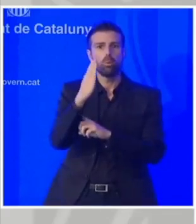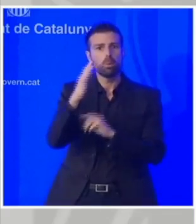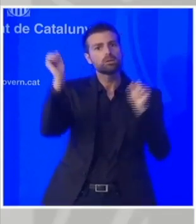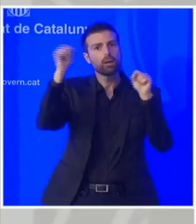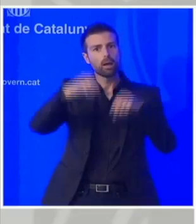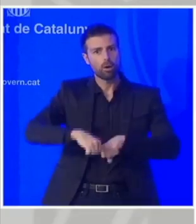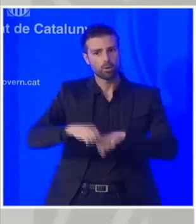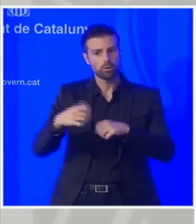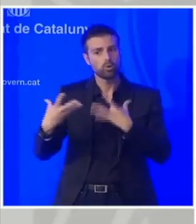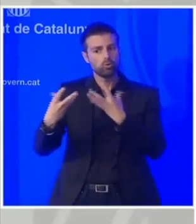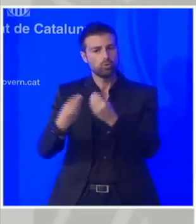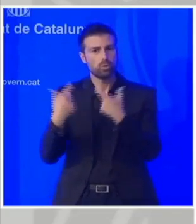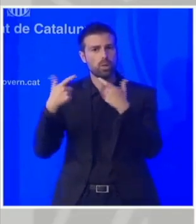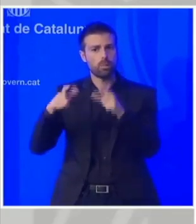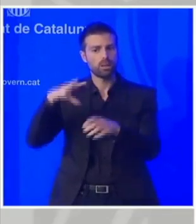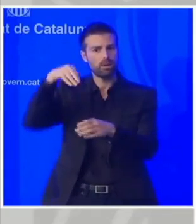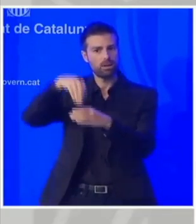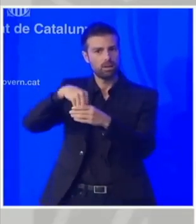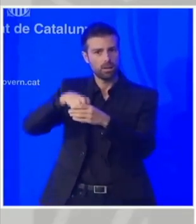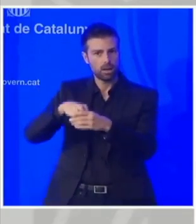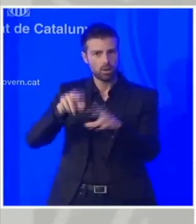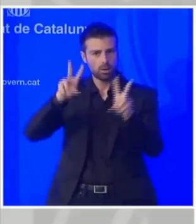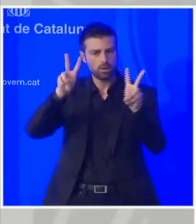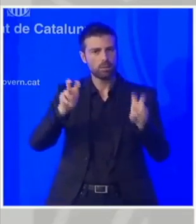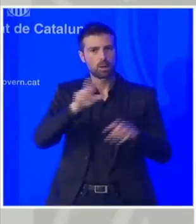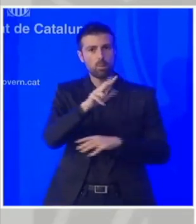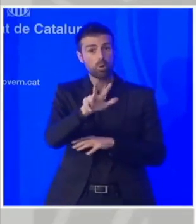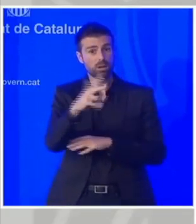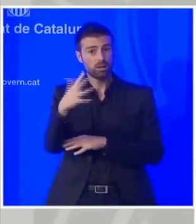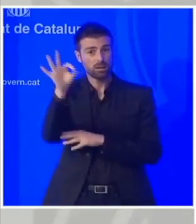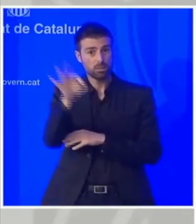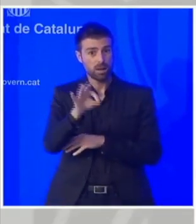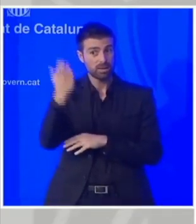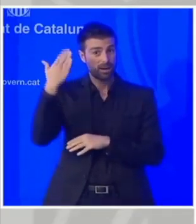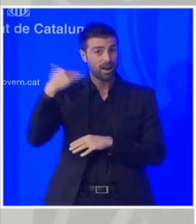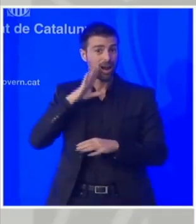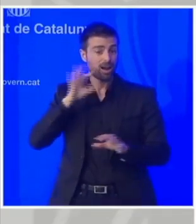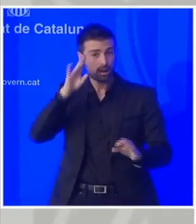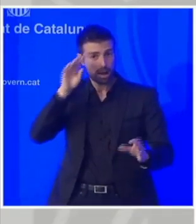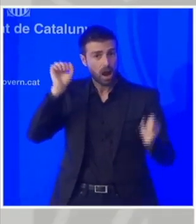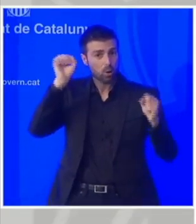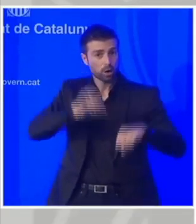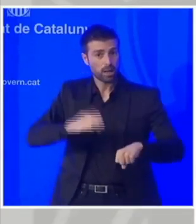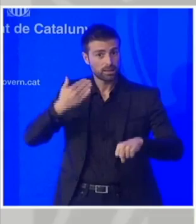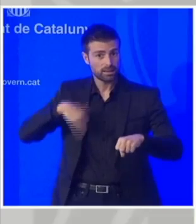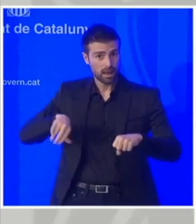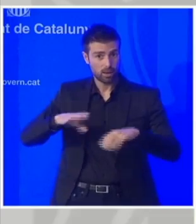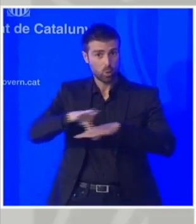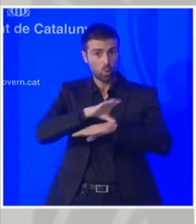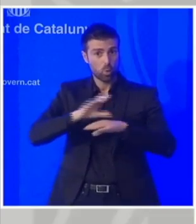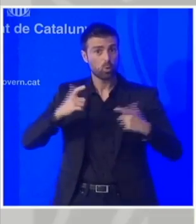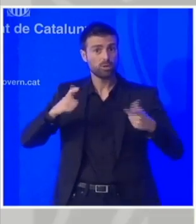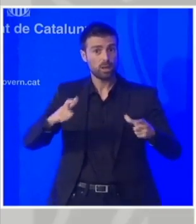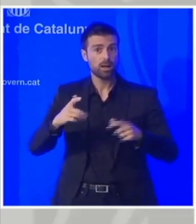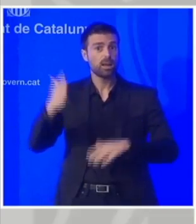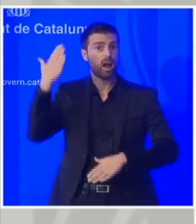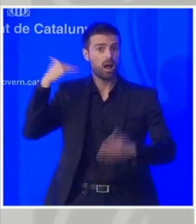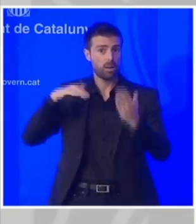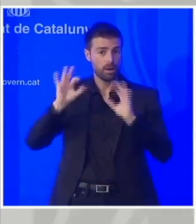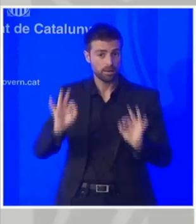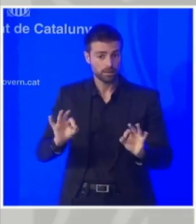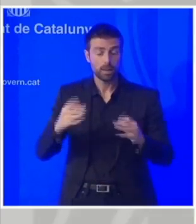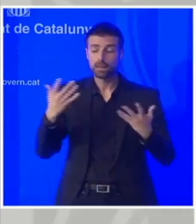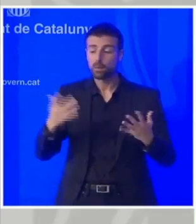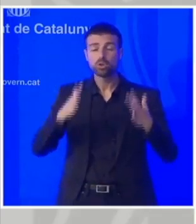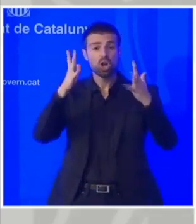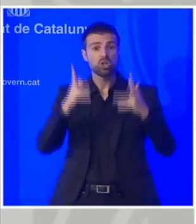el Departament d'Interior per aquesta reversió d'aquest 85% que havíem acordat amb l'anterior conselleria i per tant les